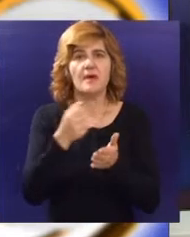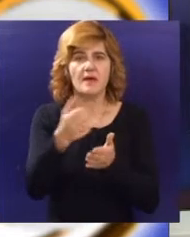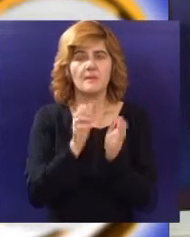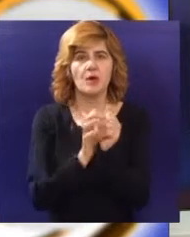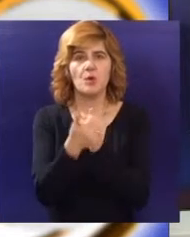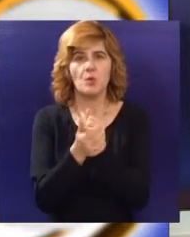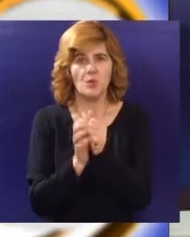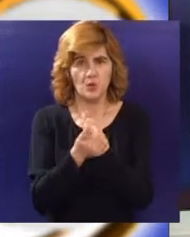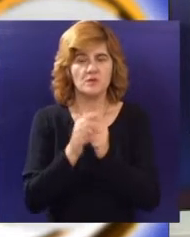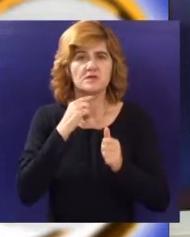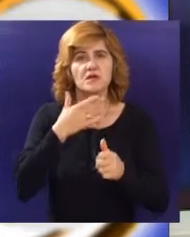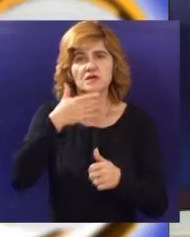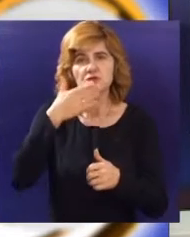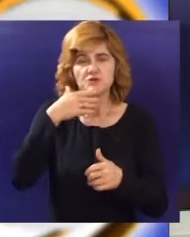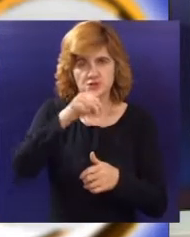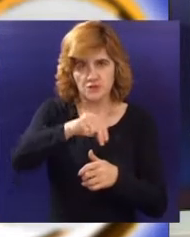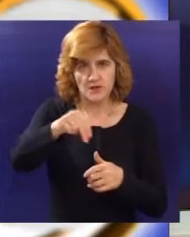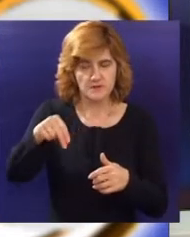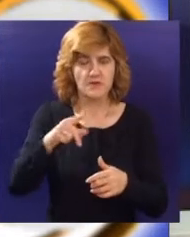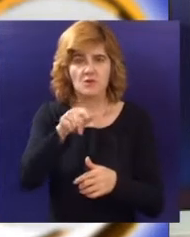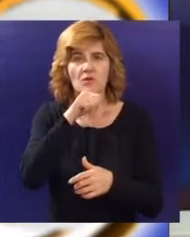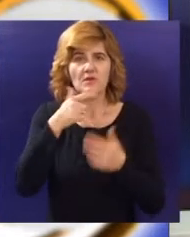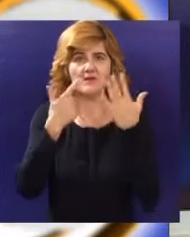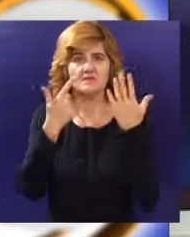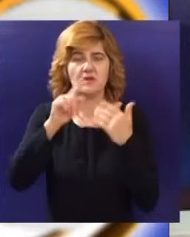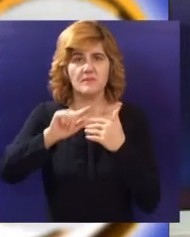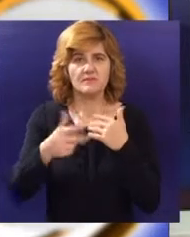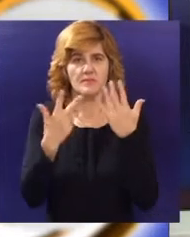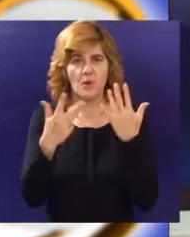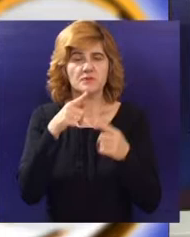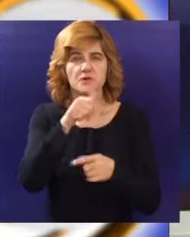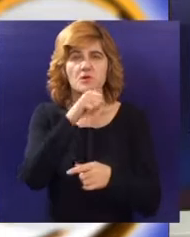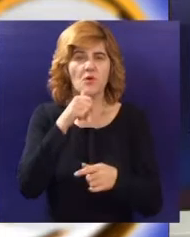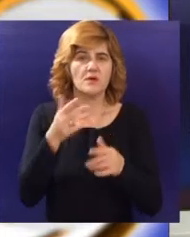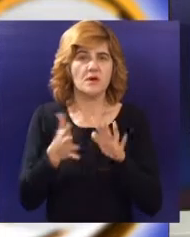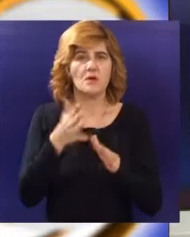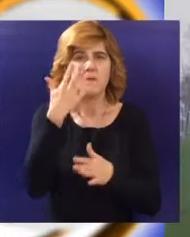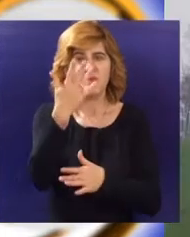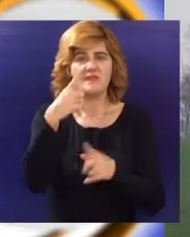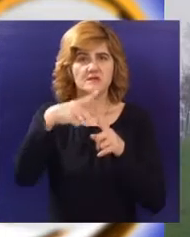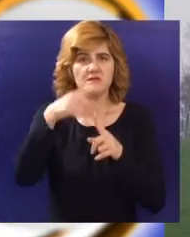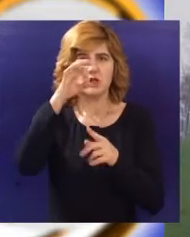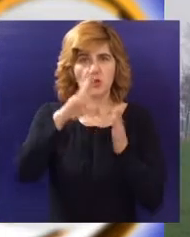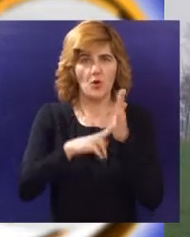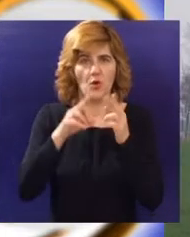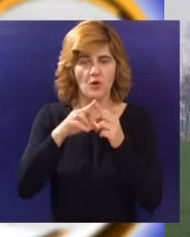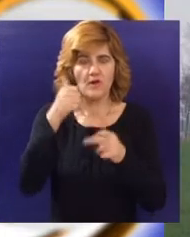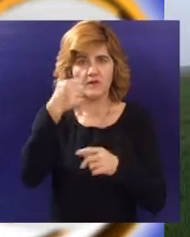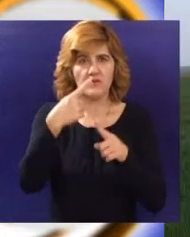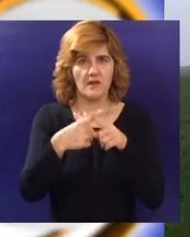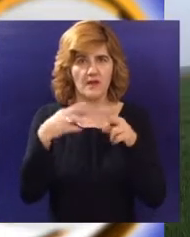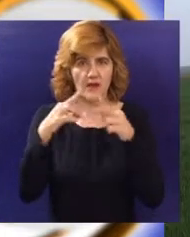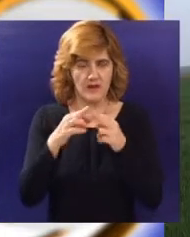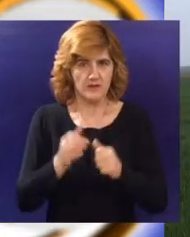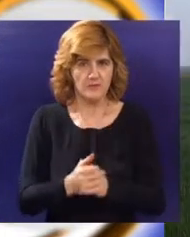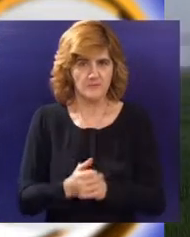vađenju šećerne repe, gde su prosečni prinosi 7,8, odnosno 50 tona po hektaru. Današnja kiša označila je